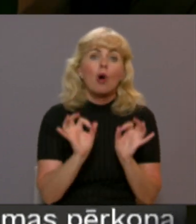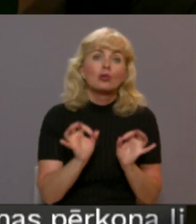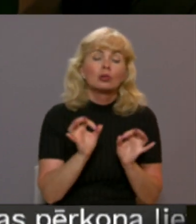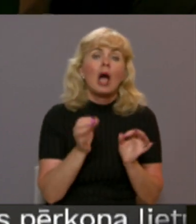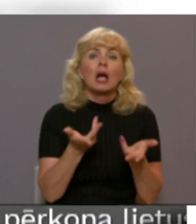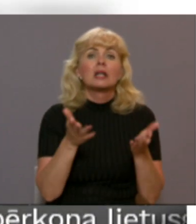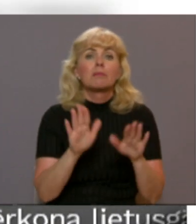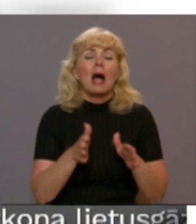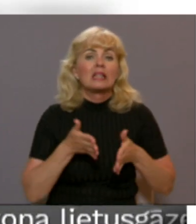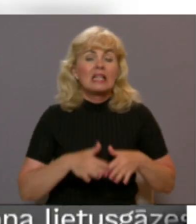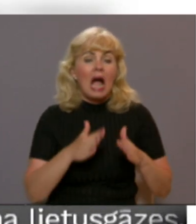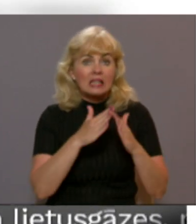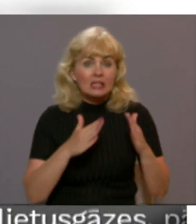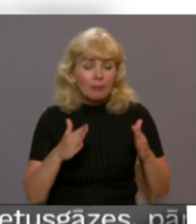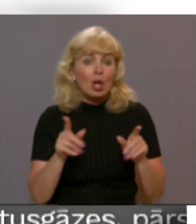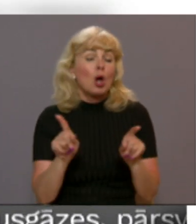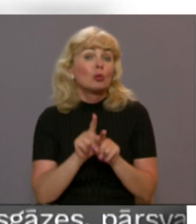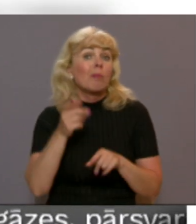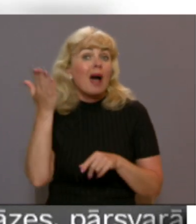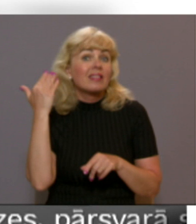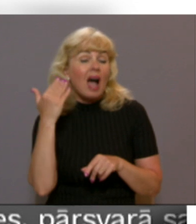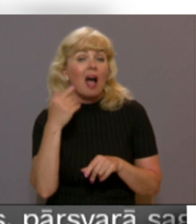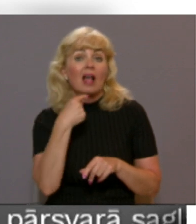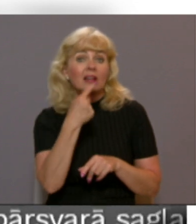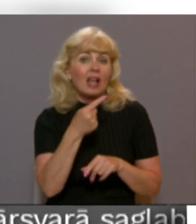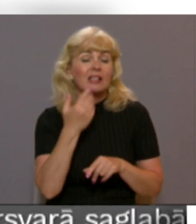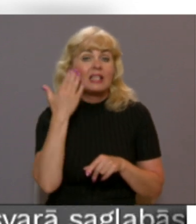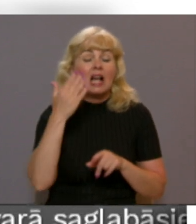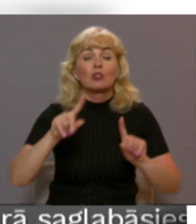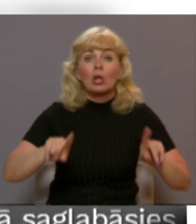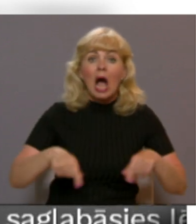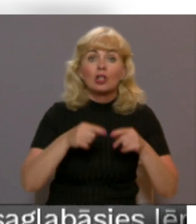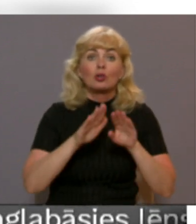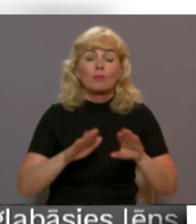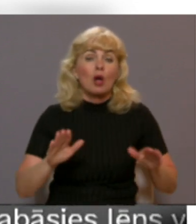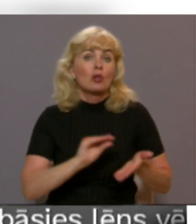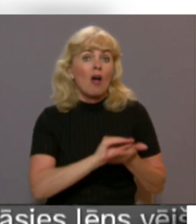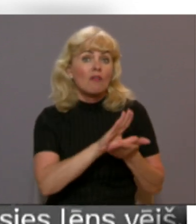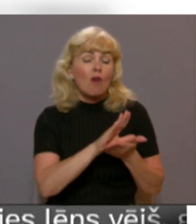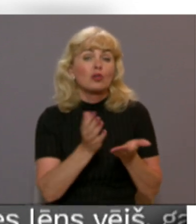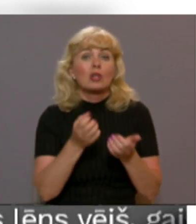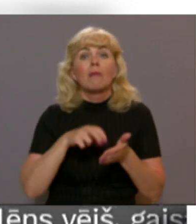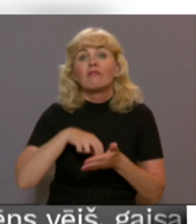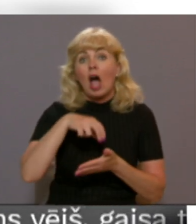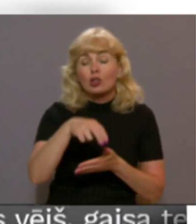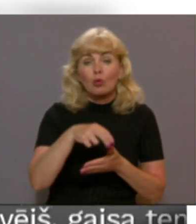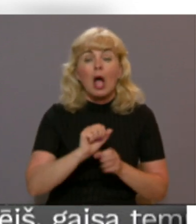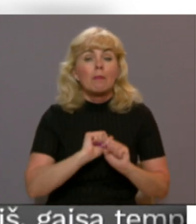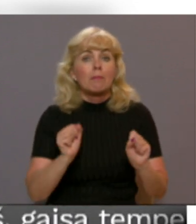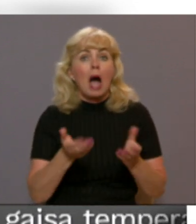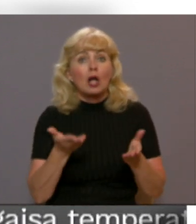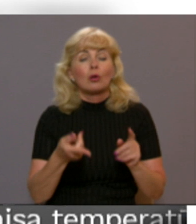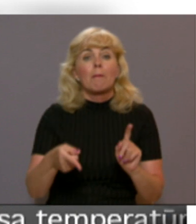ir palīdzis no dzimtisku. Tomēr, lai arī to laik minētas, arī ieceres attīstīt muzeju, nesen fonds saņēmis vēstuli ar mudinājumu